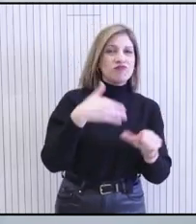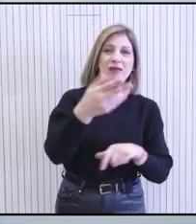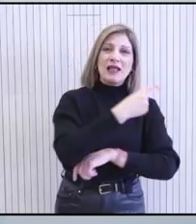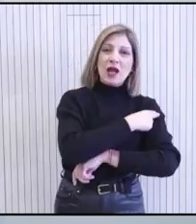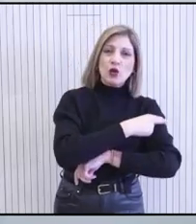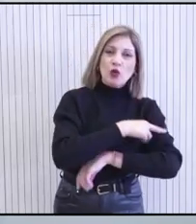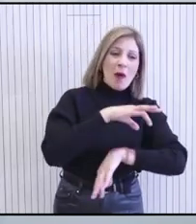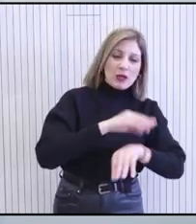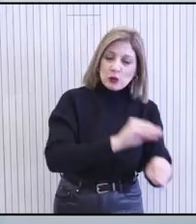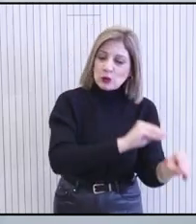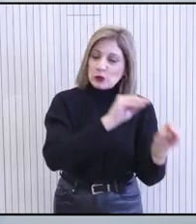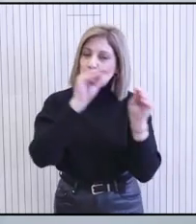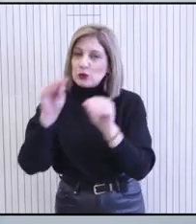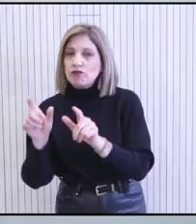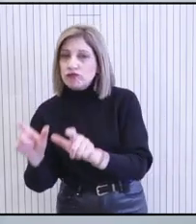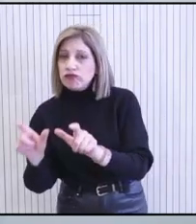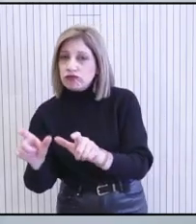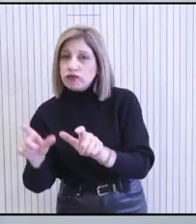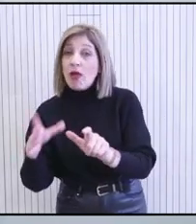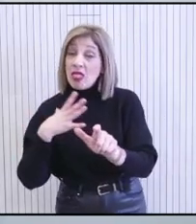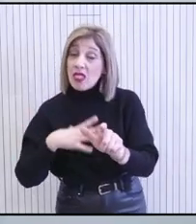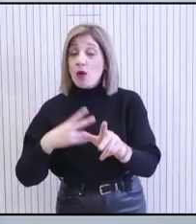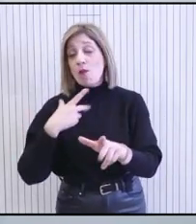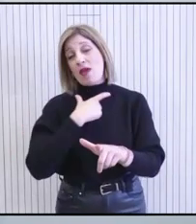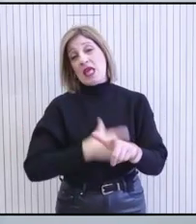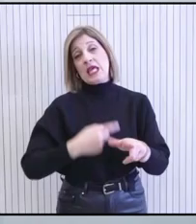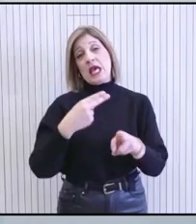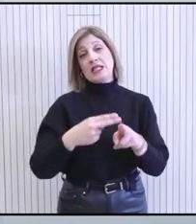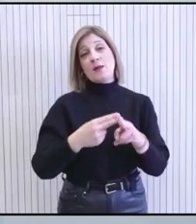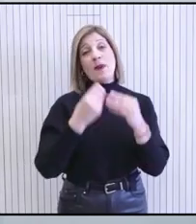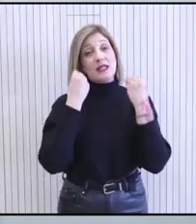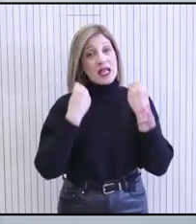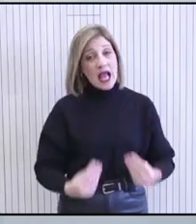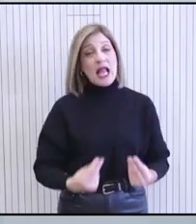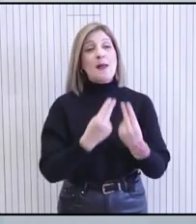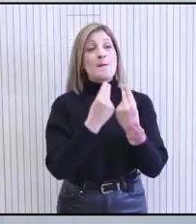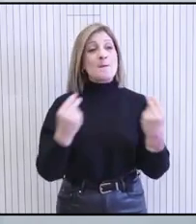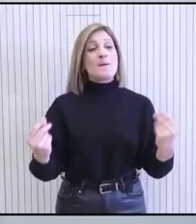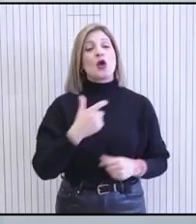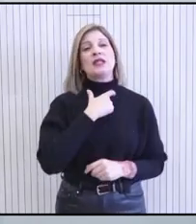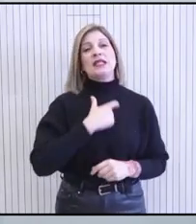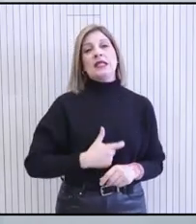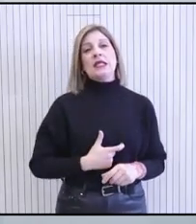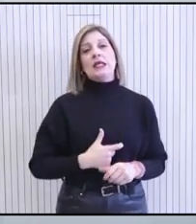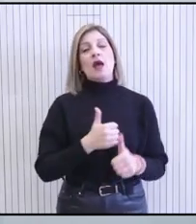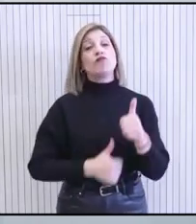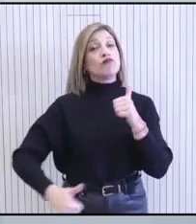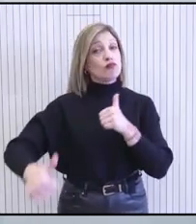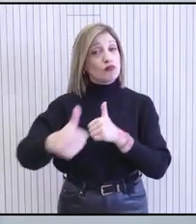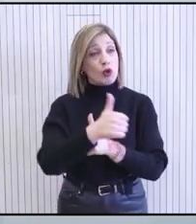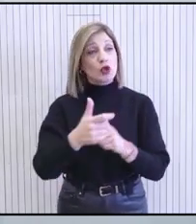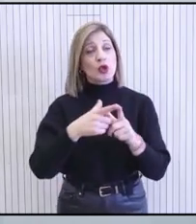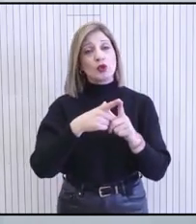γιατί ακριβώς θέλουμε να καταστήσουμε την υγεία στην χώρα μας, την ποιοτική πρόσβαση στις ποιοτικές υπηρεσίες υγείας